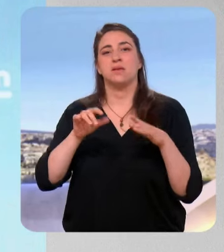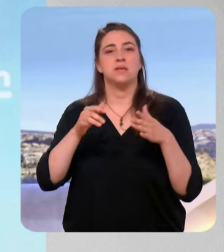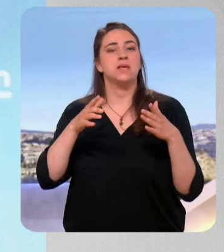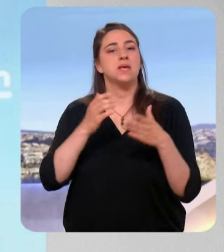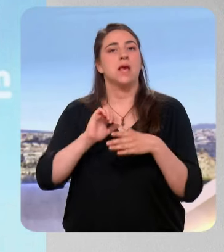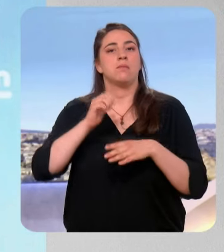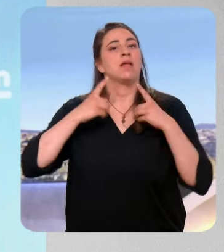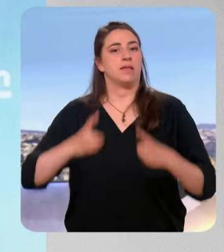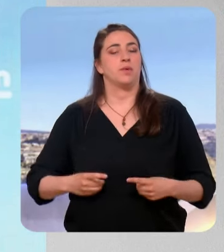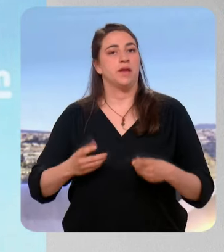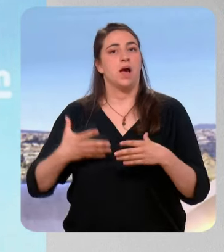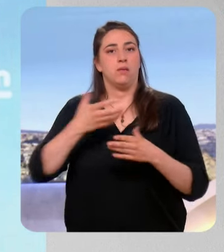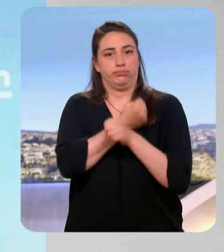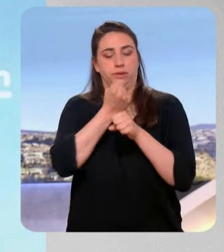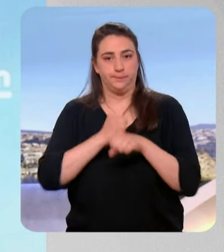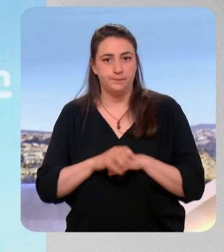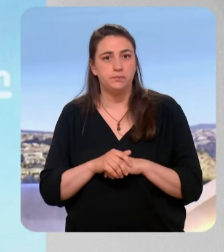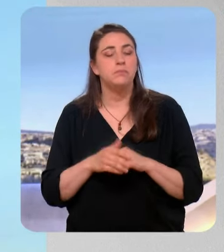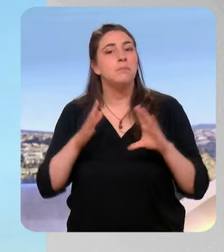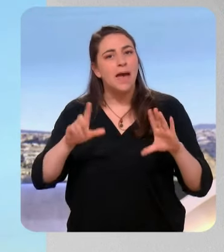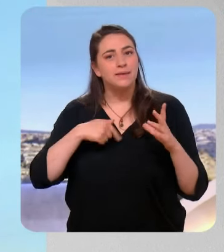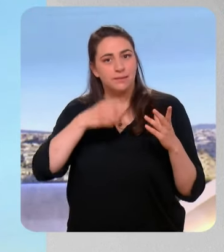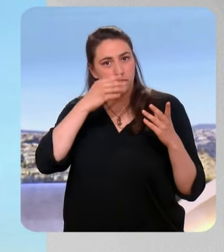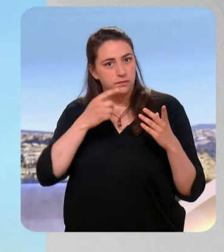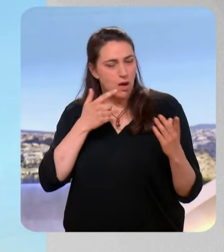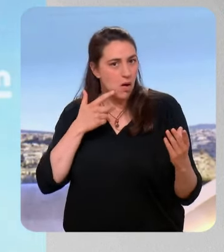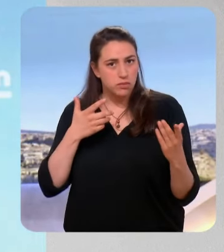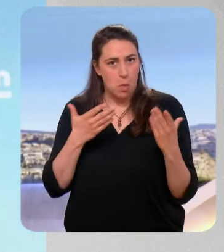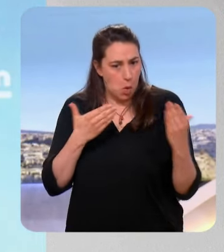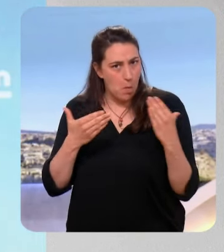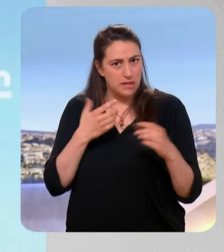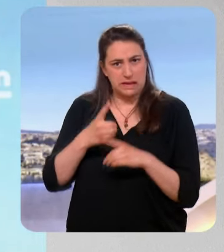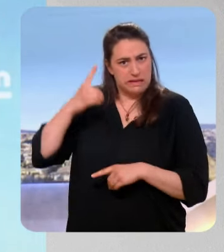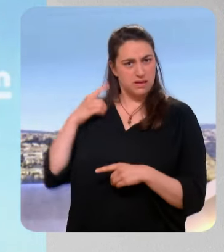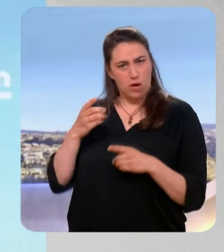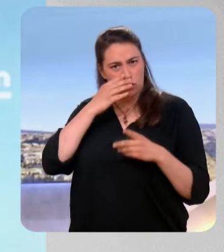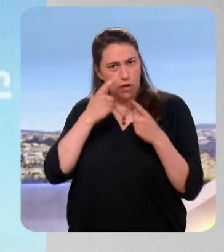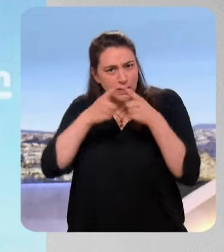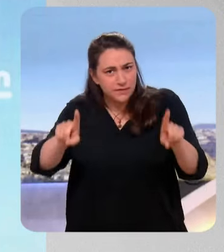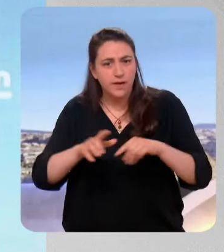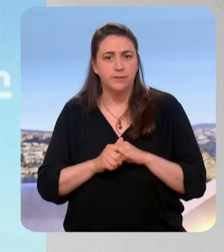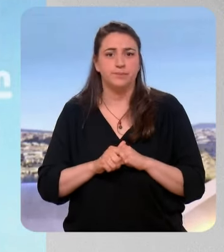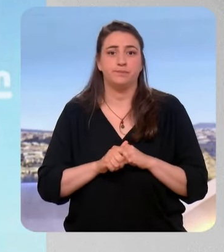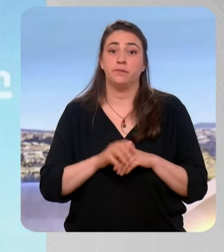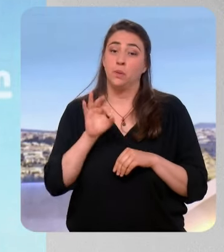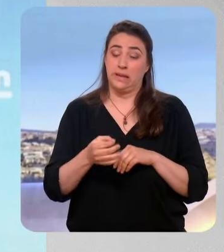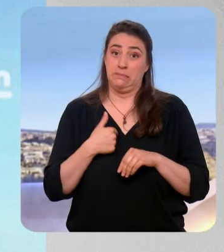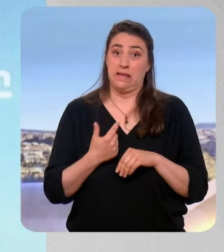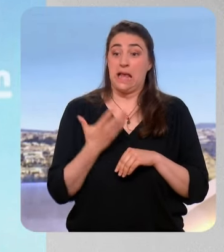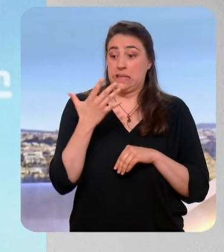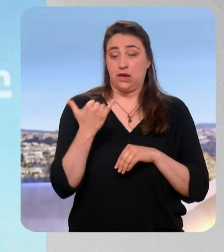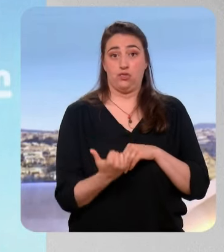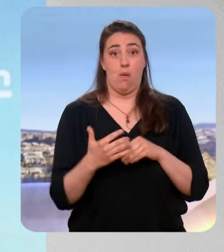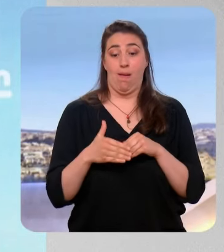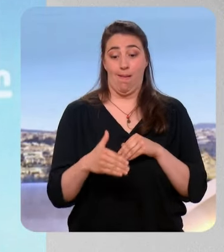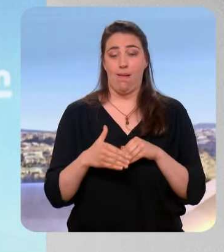scénario envisagé dimanche au soir du premier tour. Qu'est-ce qui s'est passé entre les deux tours ? On a assisté à accélération de l'histoire politique ces cinq derniers jours, cette semaine d